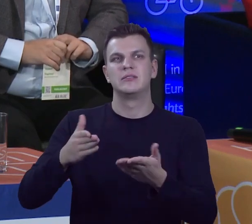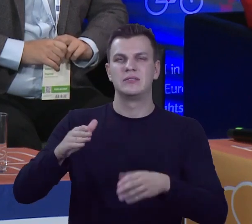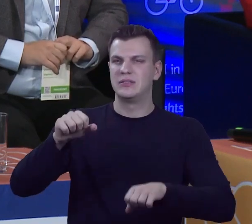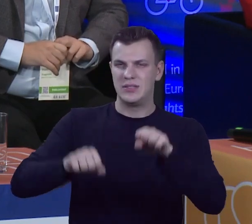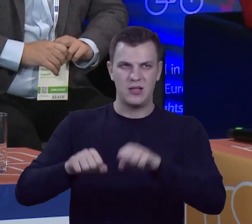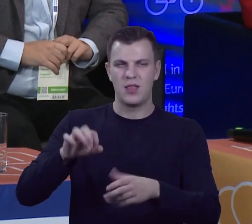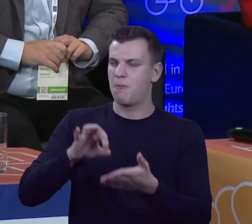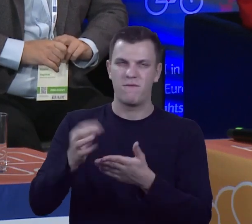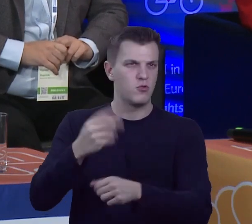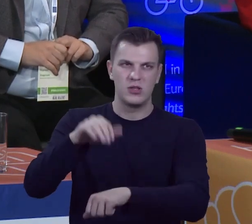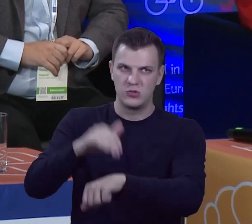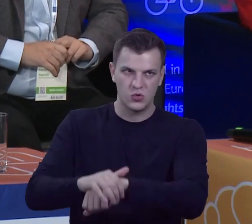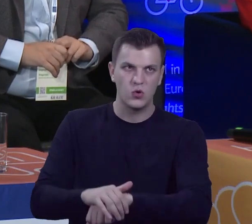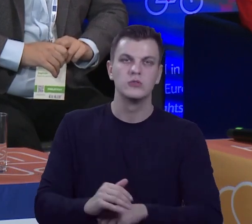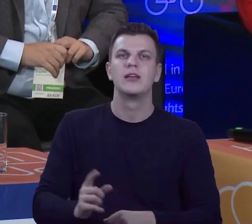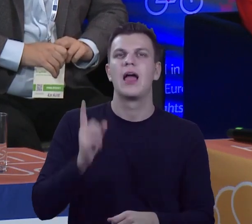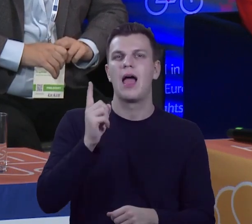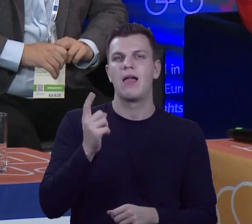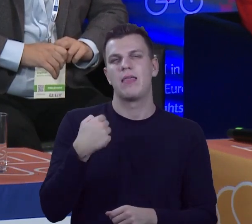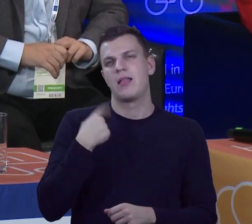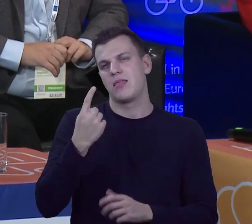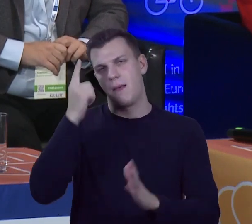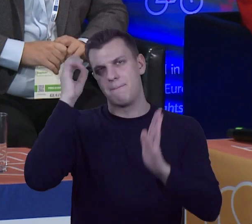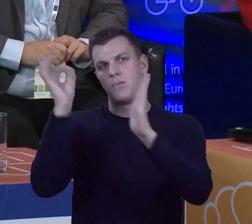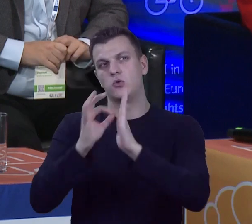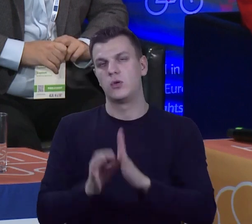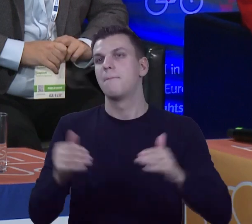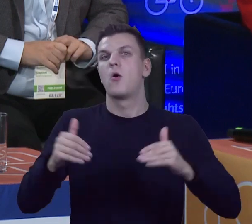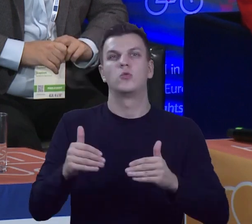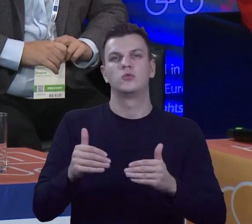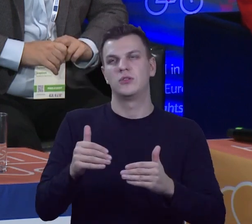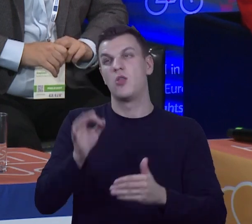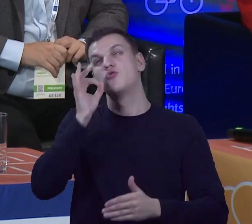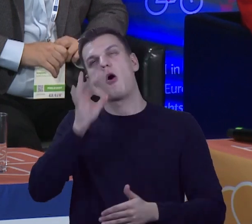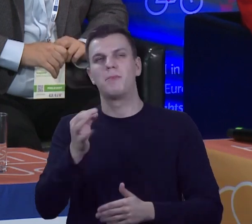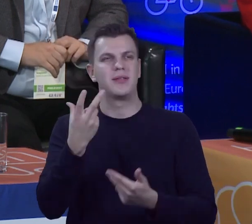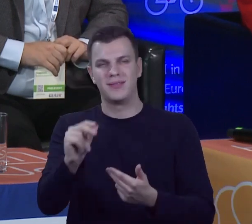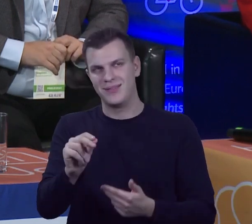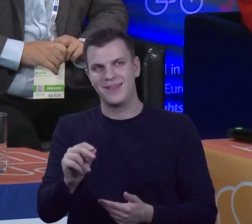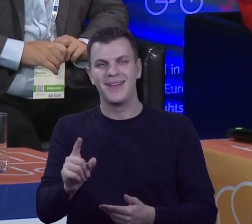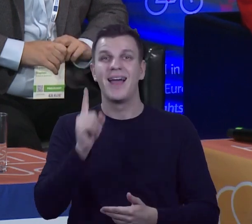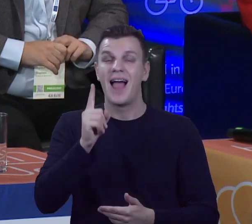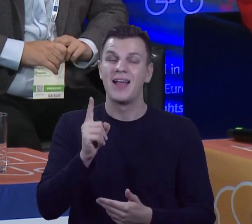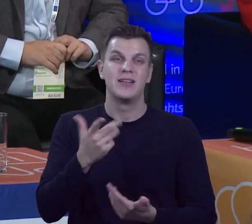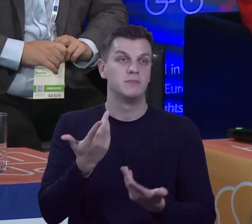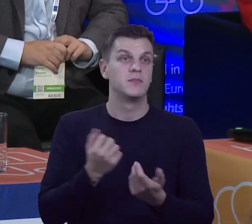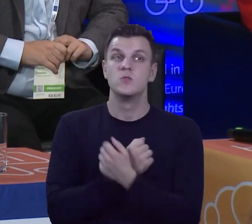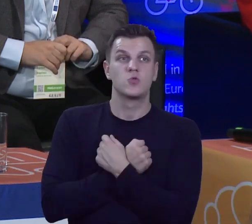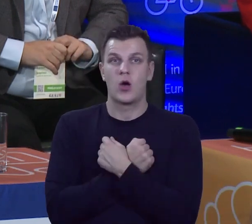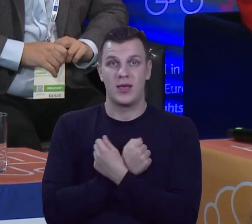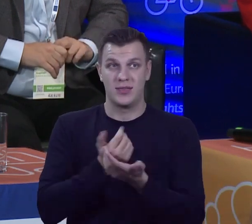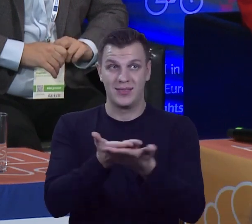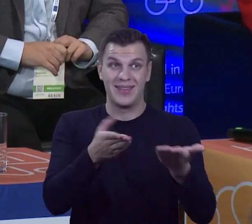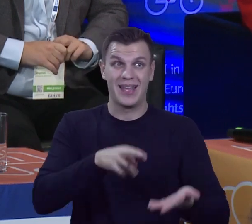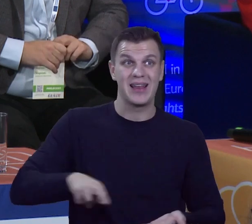ja bym taki jeden, nie za dobry postulat dla radnych. Kochani, radni nie ponoszą